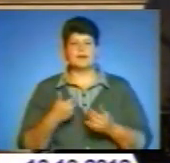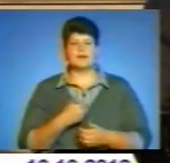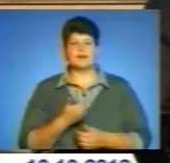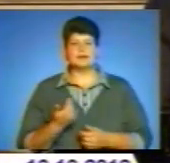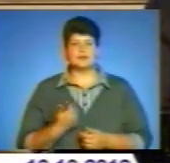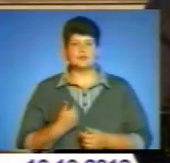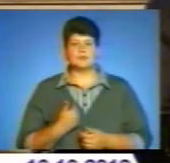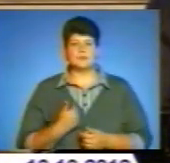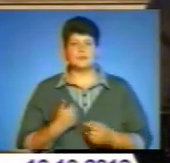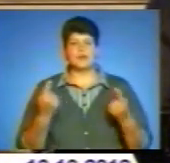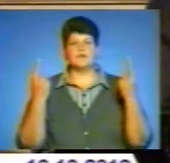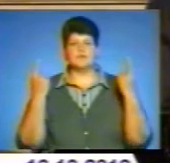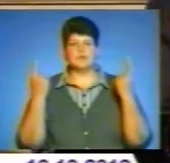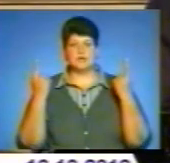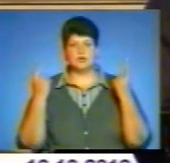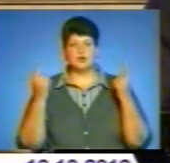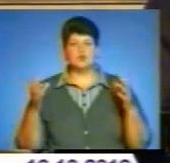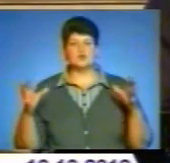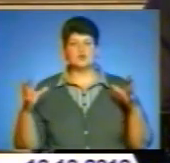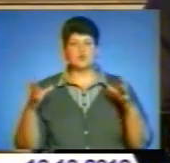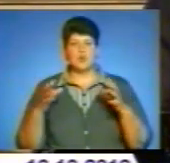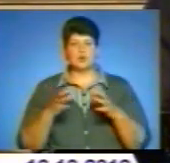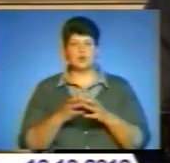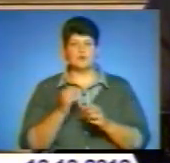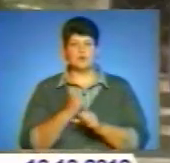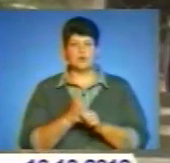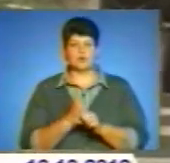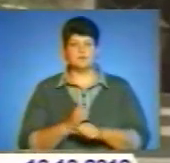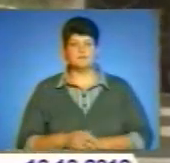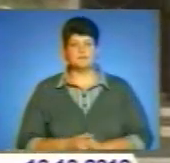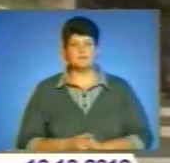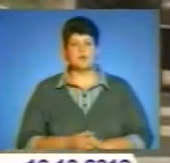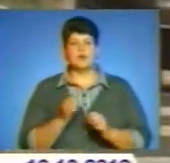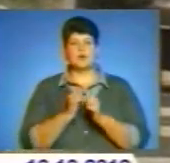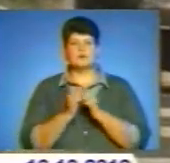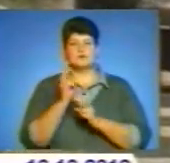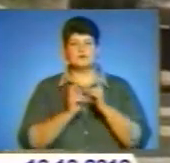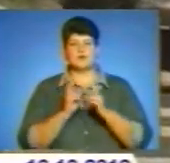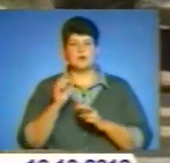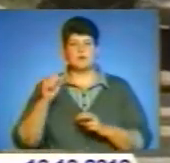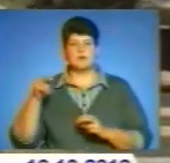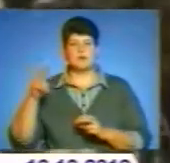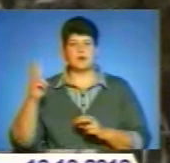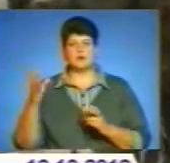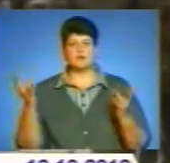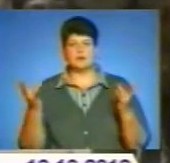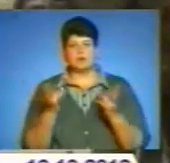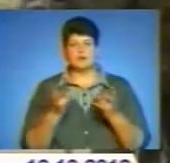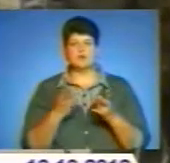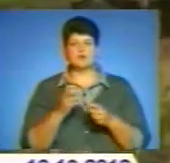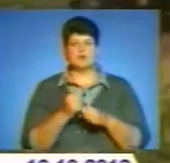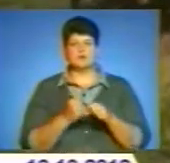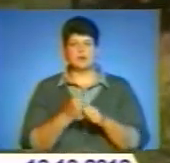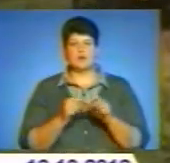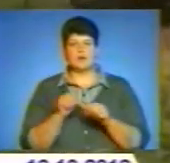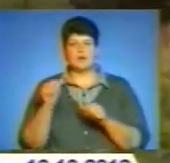нашої великої згуртованої роботи. Кожна з підприємств ОПК потребує